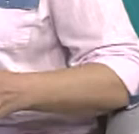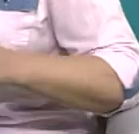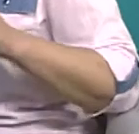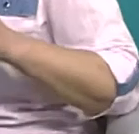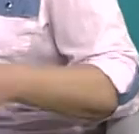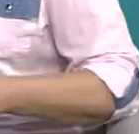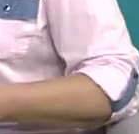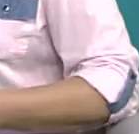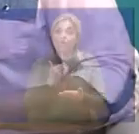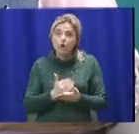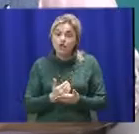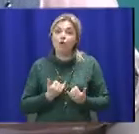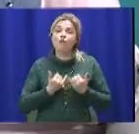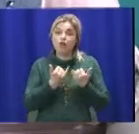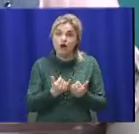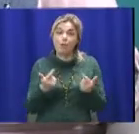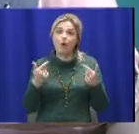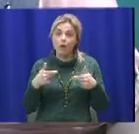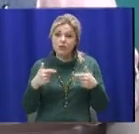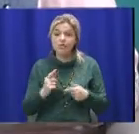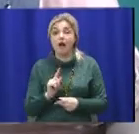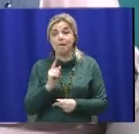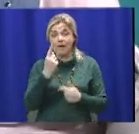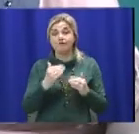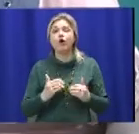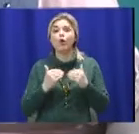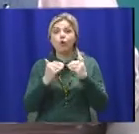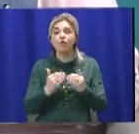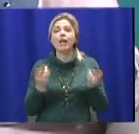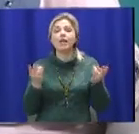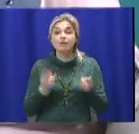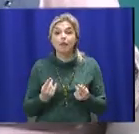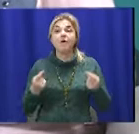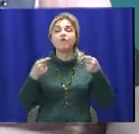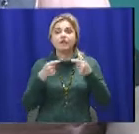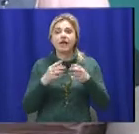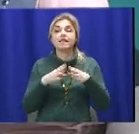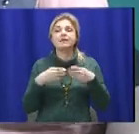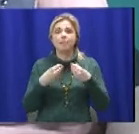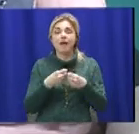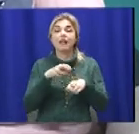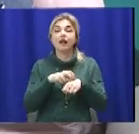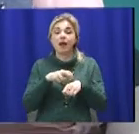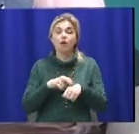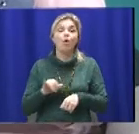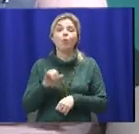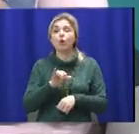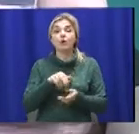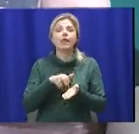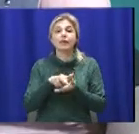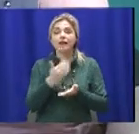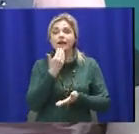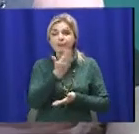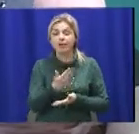Отже, шановні гості, перший крок потрібно визначитись із сімейним лікарем. Куди йти і